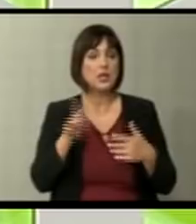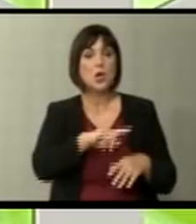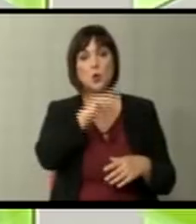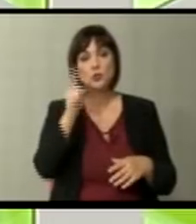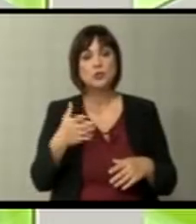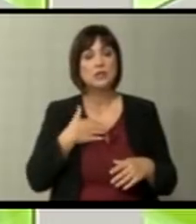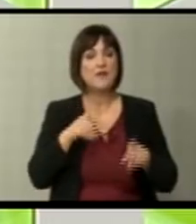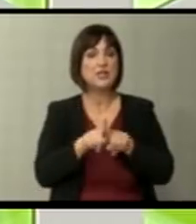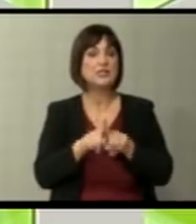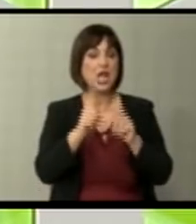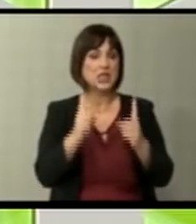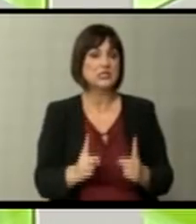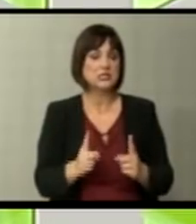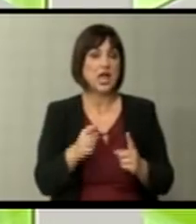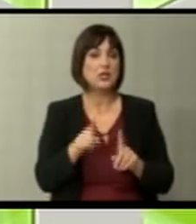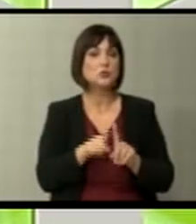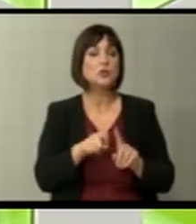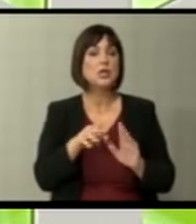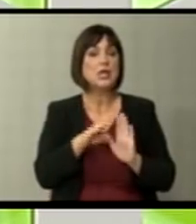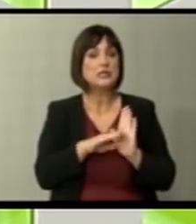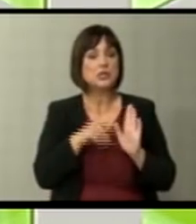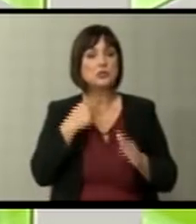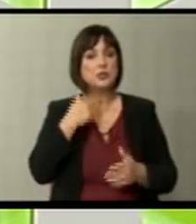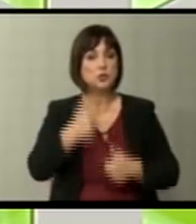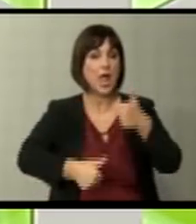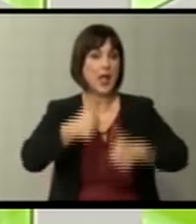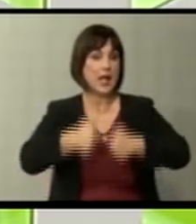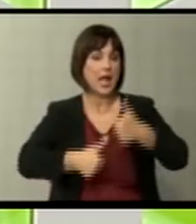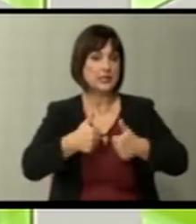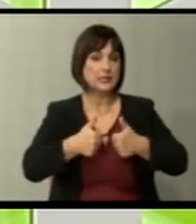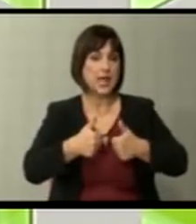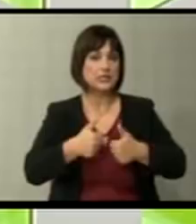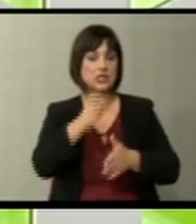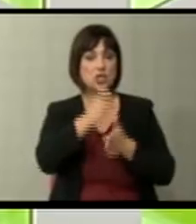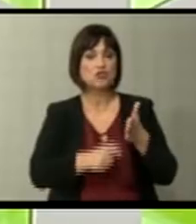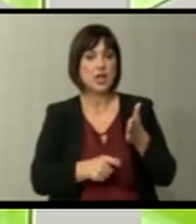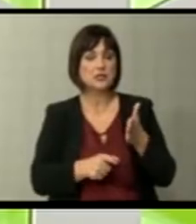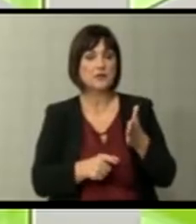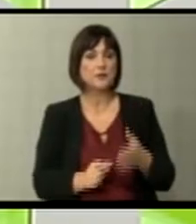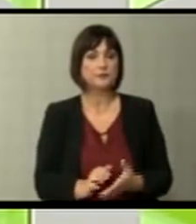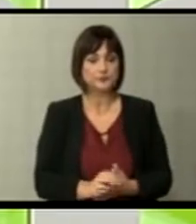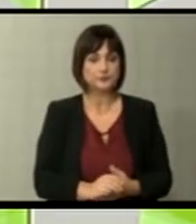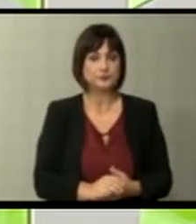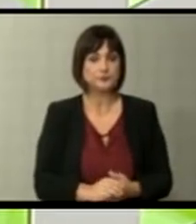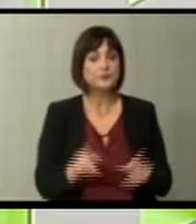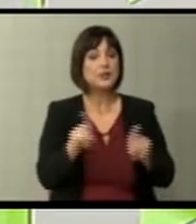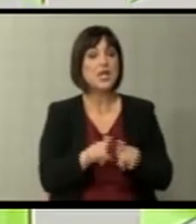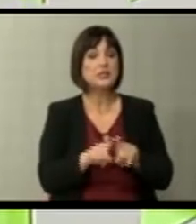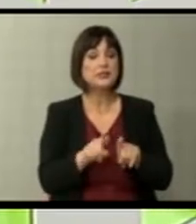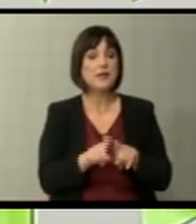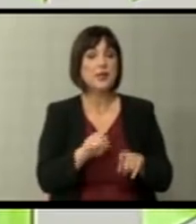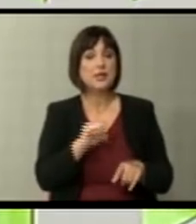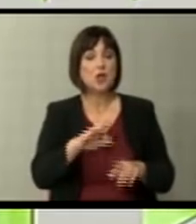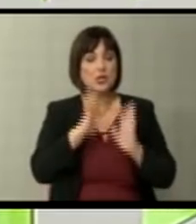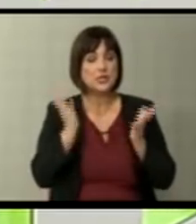уште сме со истиот статус. Се уште сме кандидат за членство. Исто така, негово